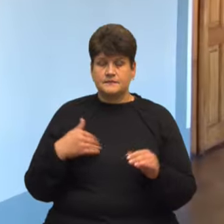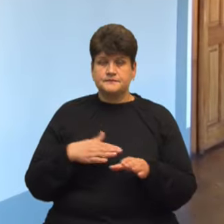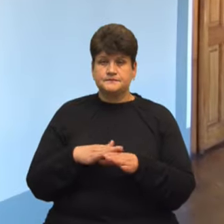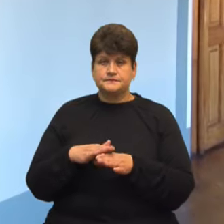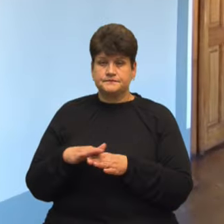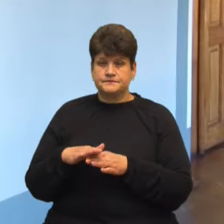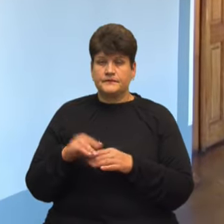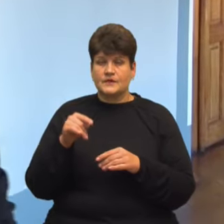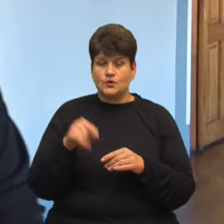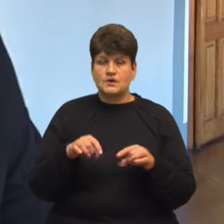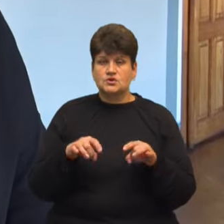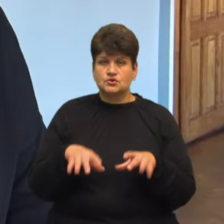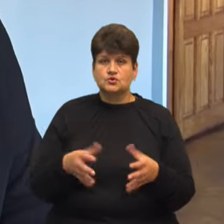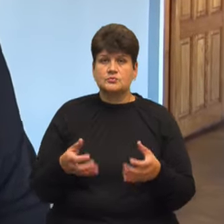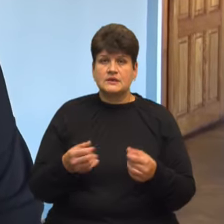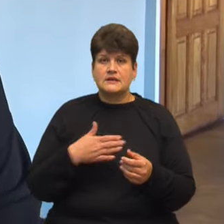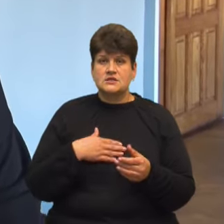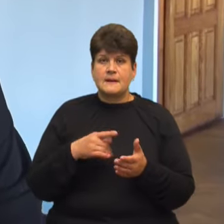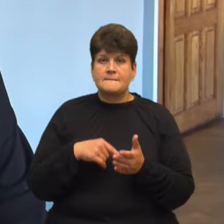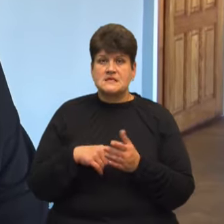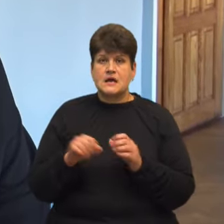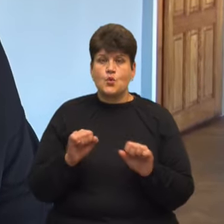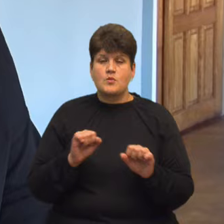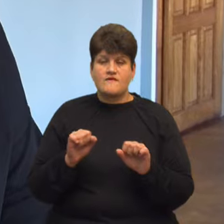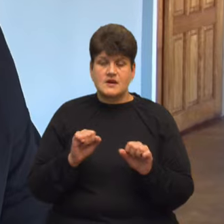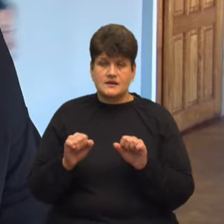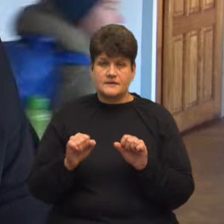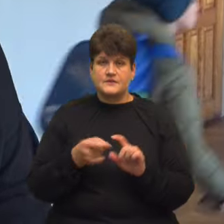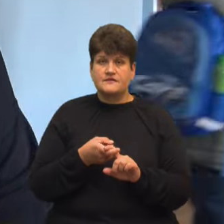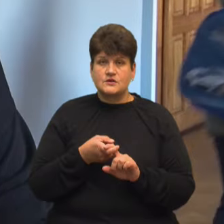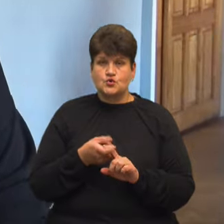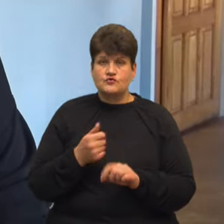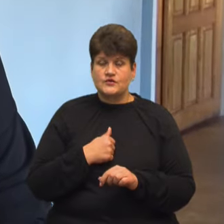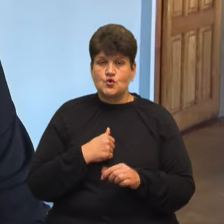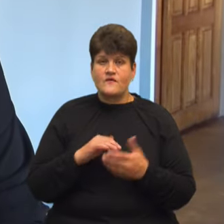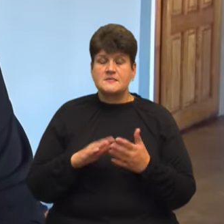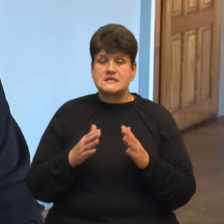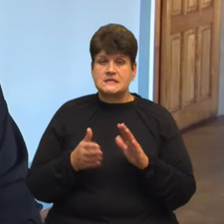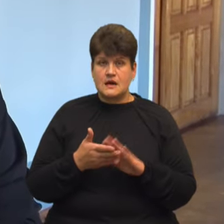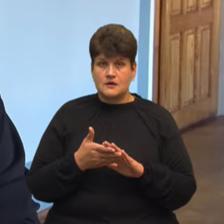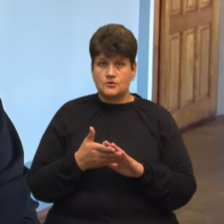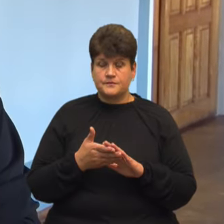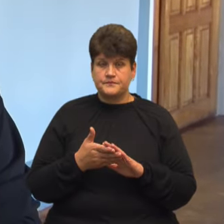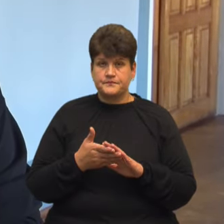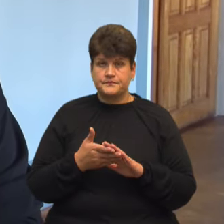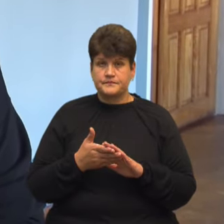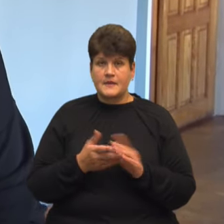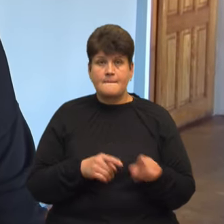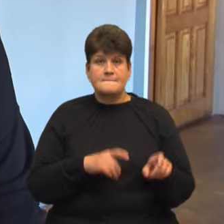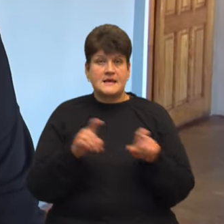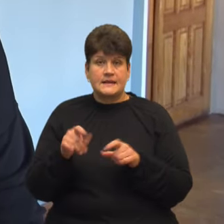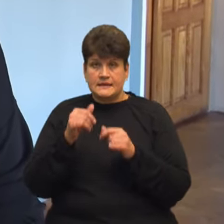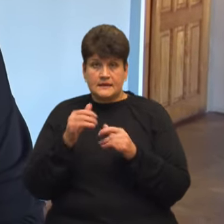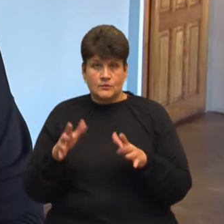того річня, що прийняло наше міське управління в зв'язку з військовим станом Принести ми не можемо, тому що у нас